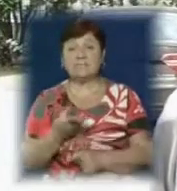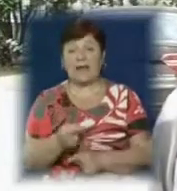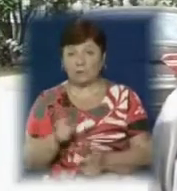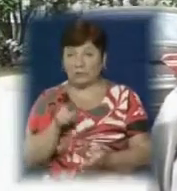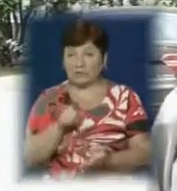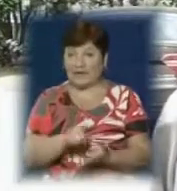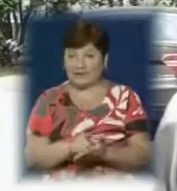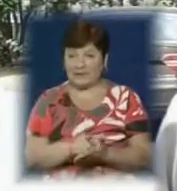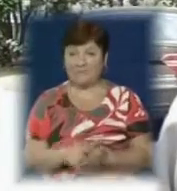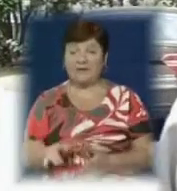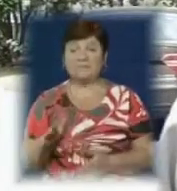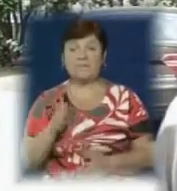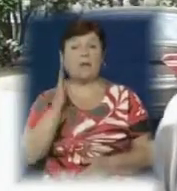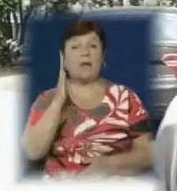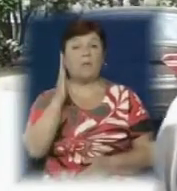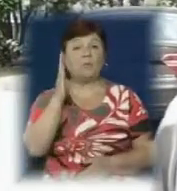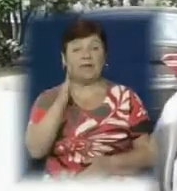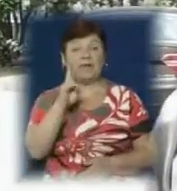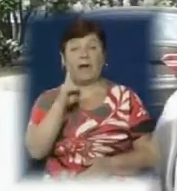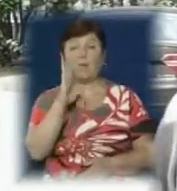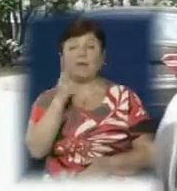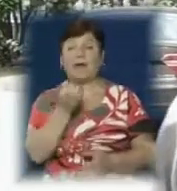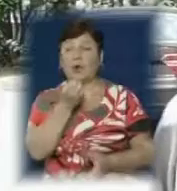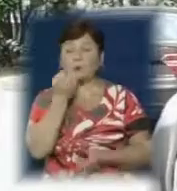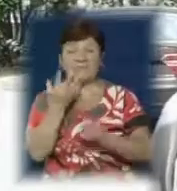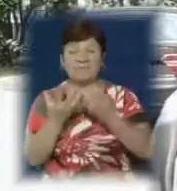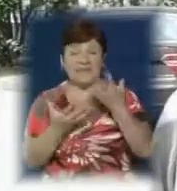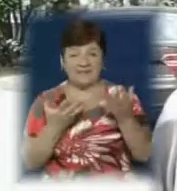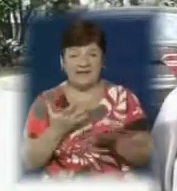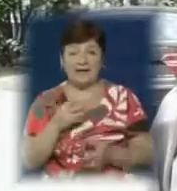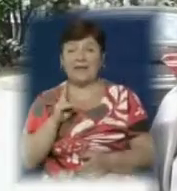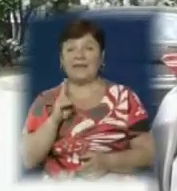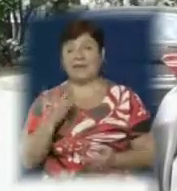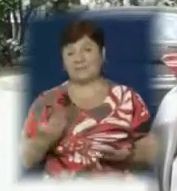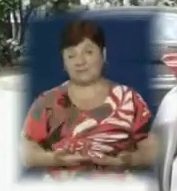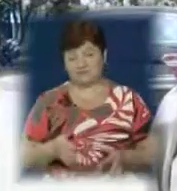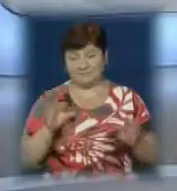платежів вони бачать майбутнє, як вона розквітне країна, як буде в мирі жити.